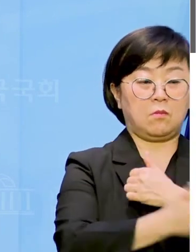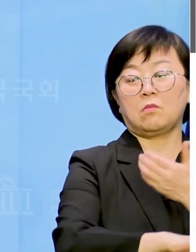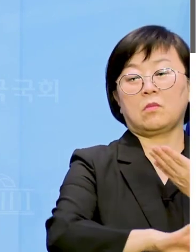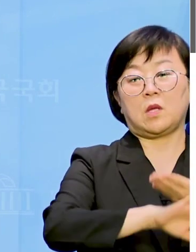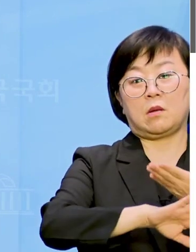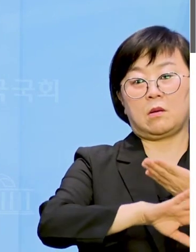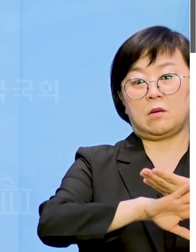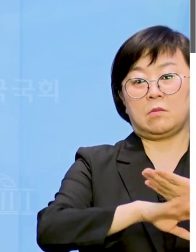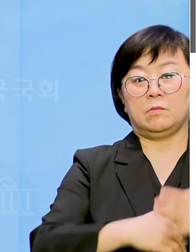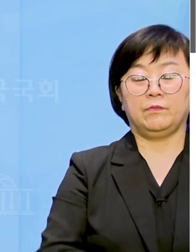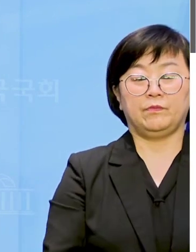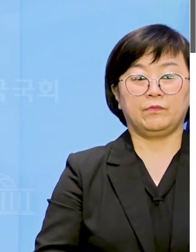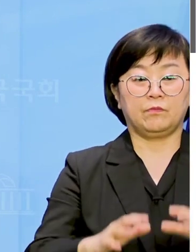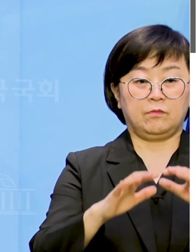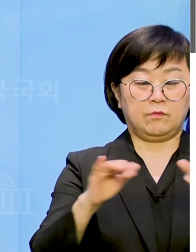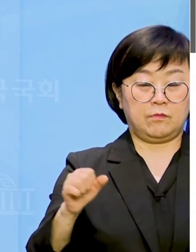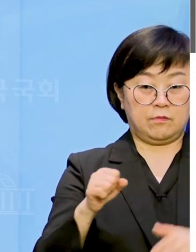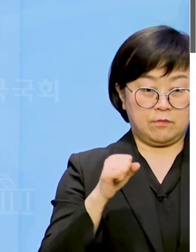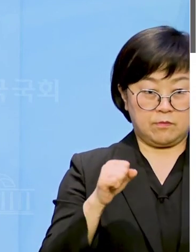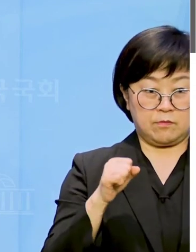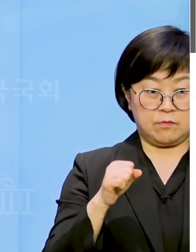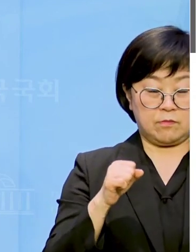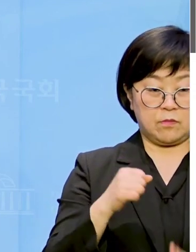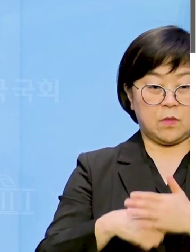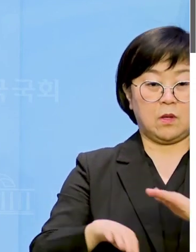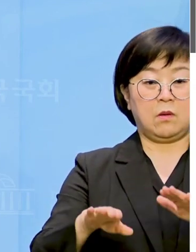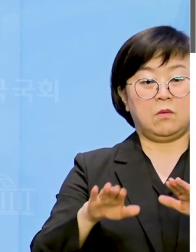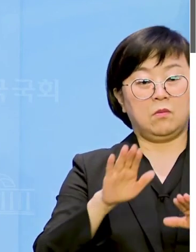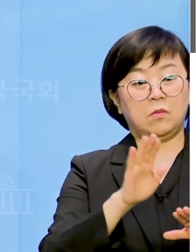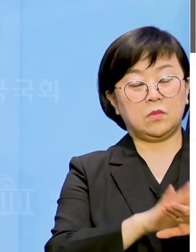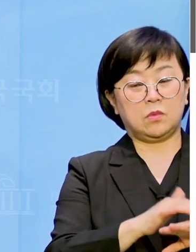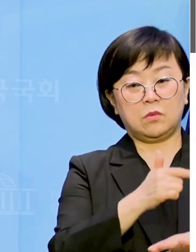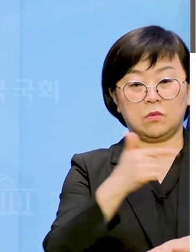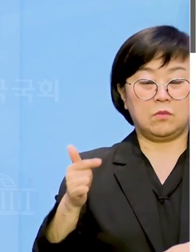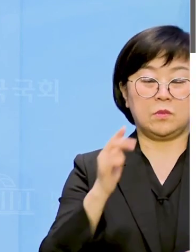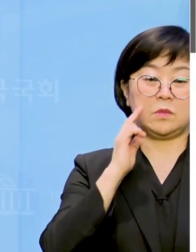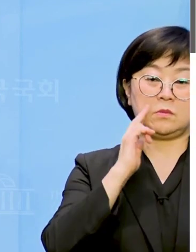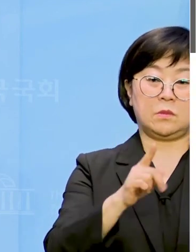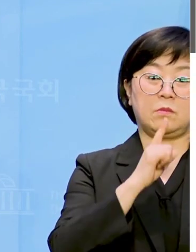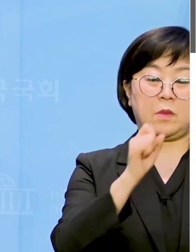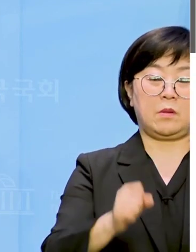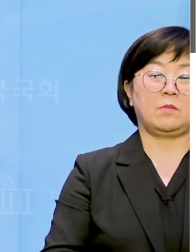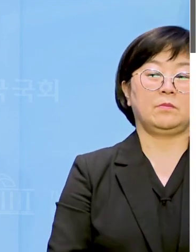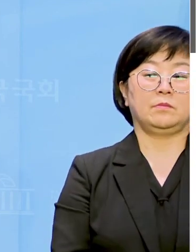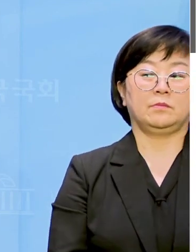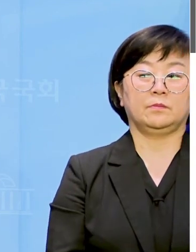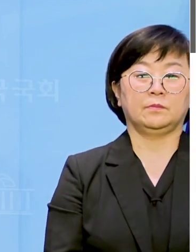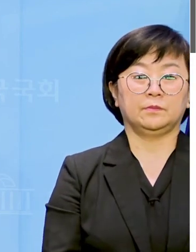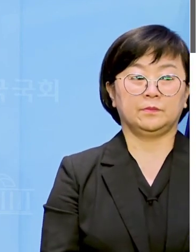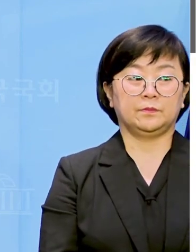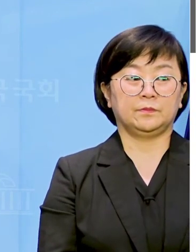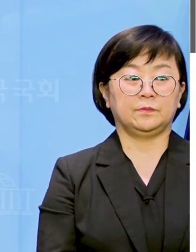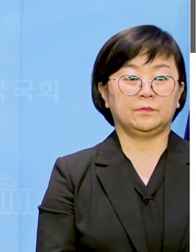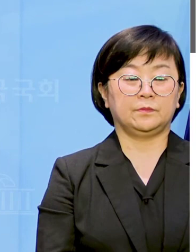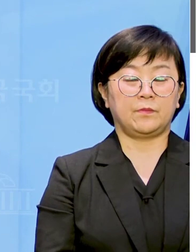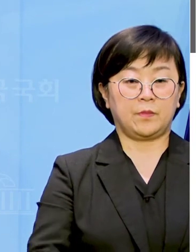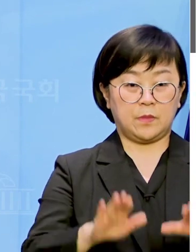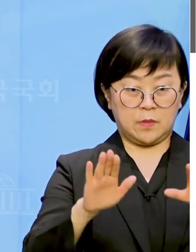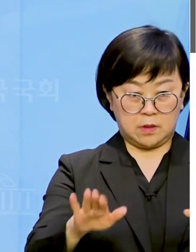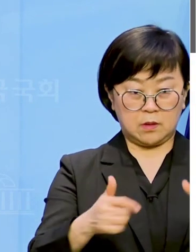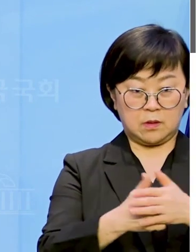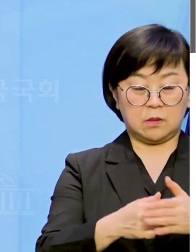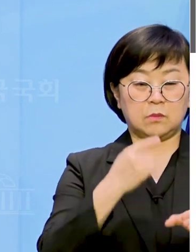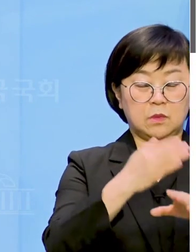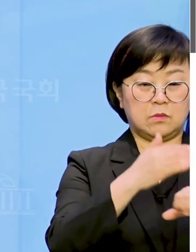것과 비교하면 국민의힘은 왼쪽으로 가도 너무 같다는 생각만 듭니다. 이러한